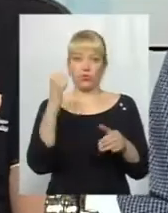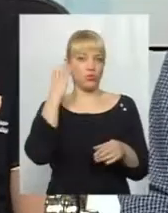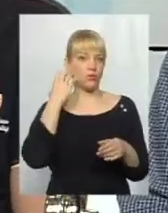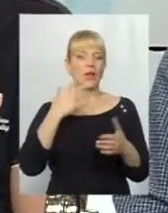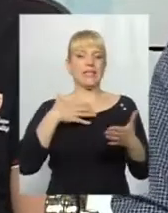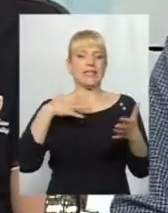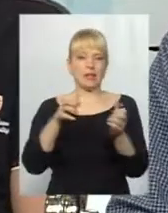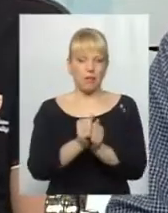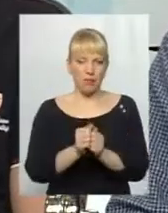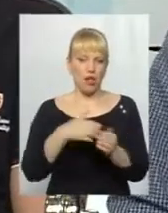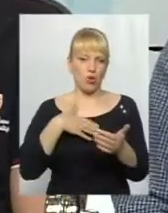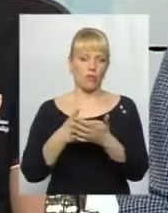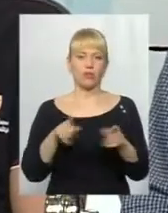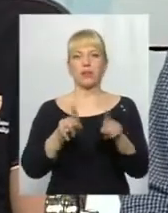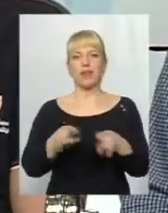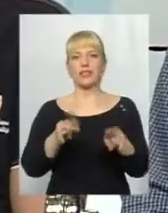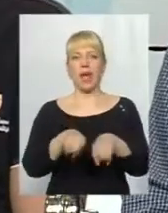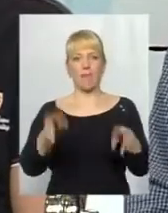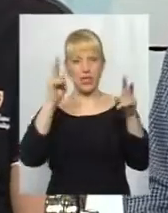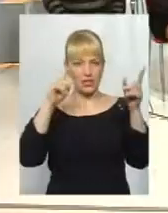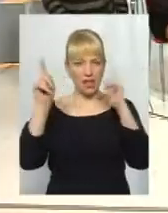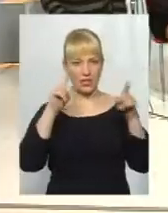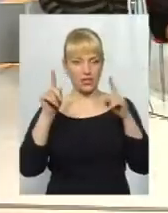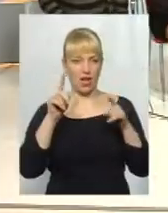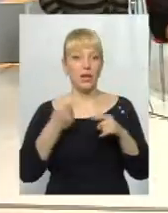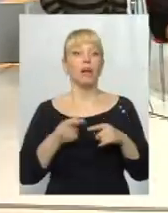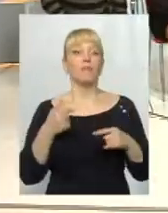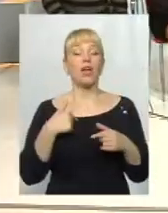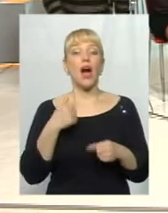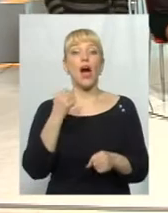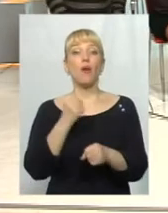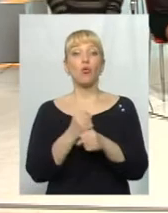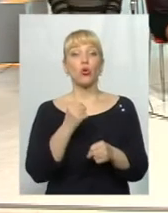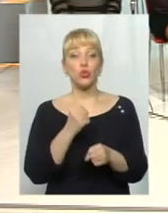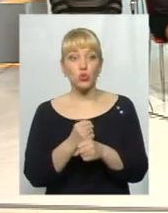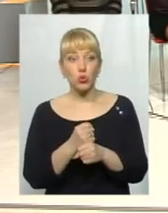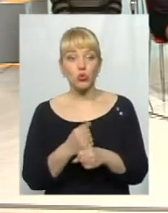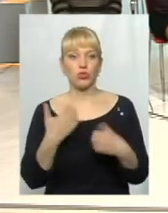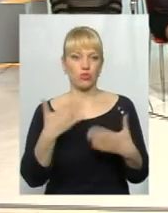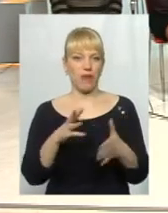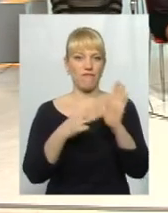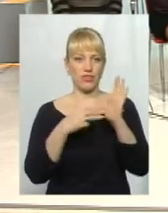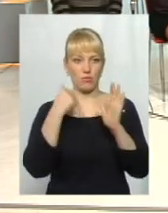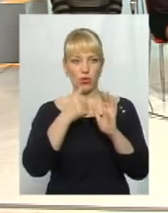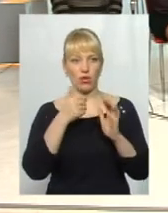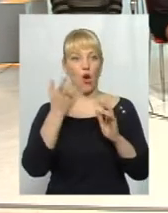активіста та сама сказка. Я працюю в громадському середовищі 8 років.